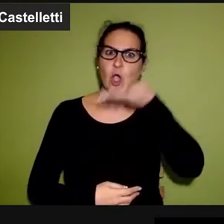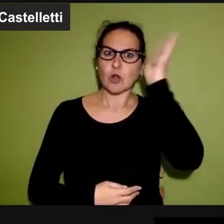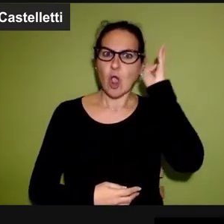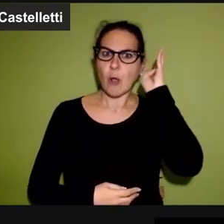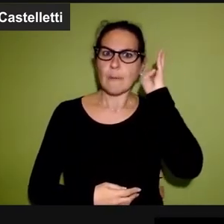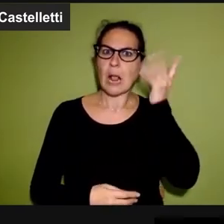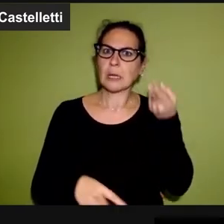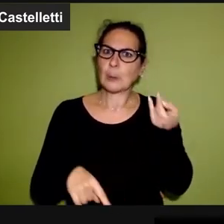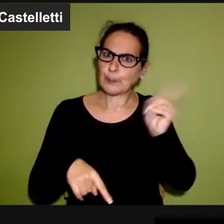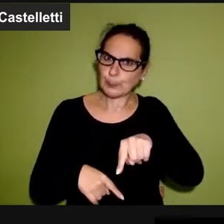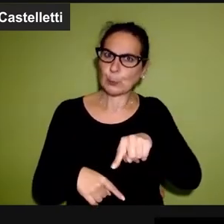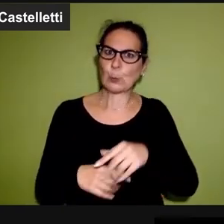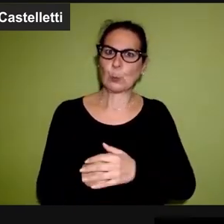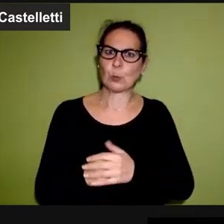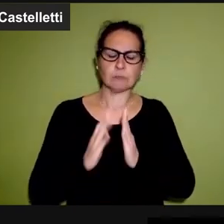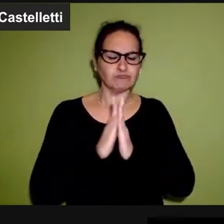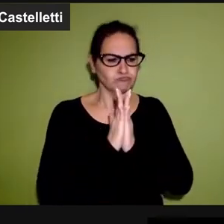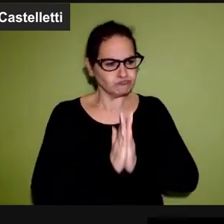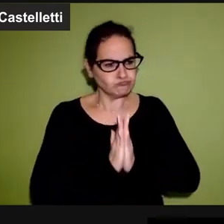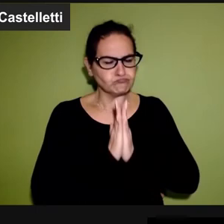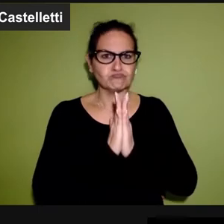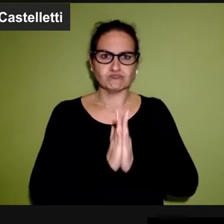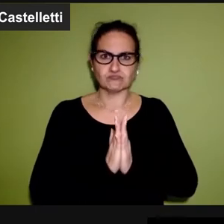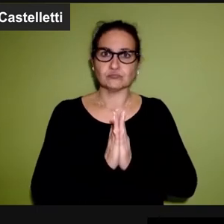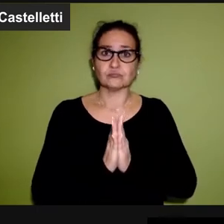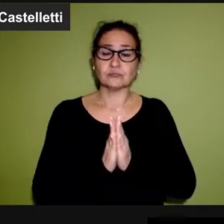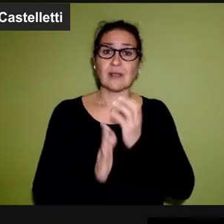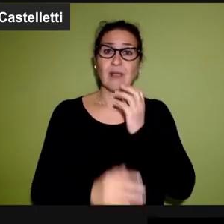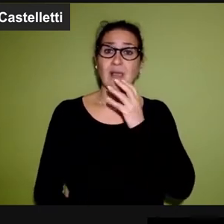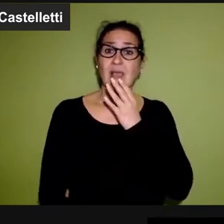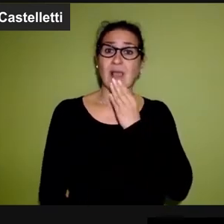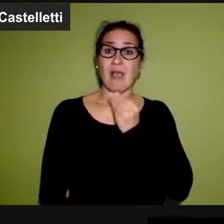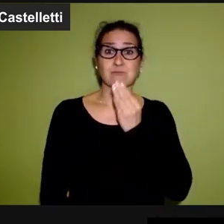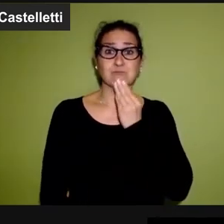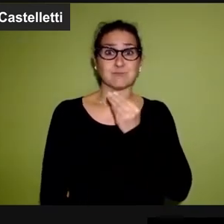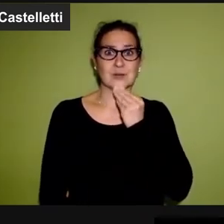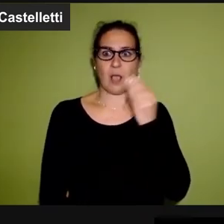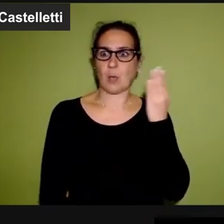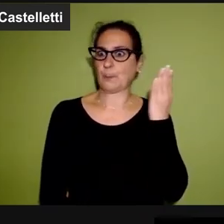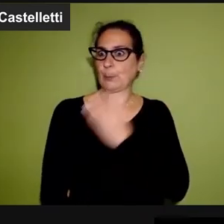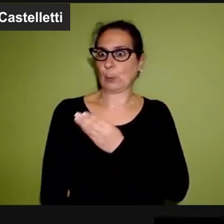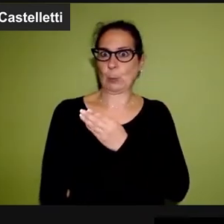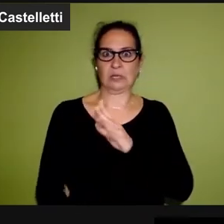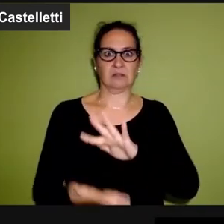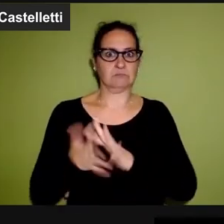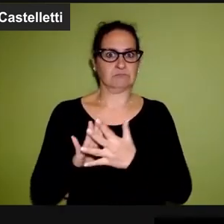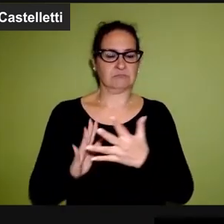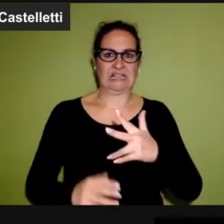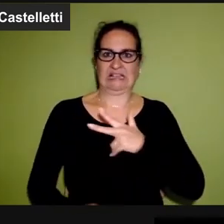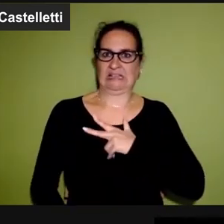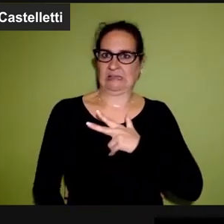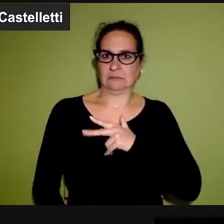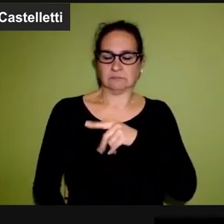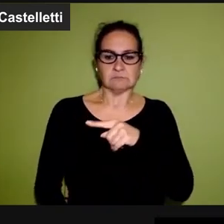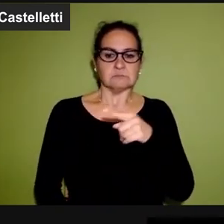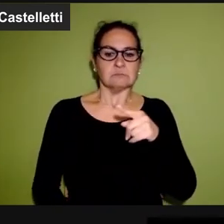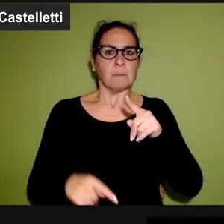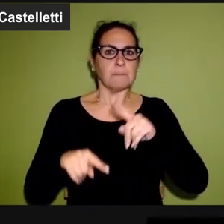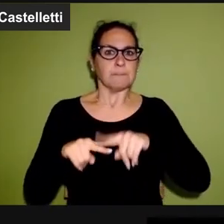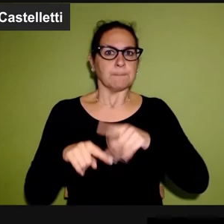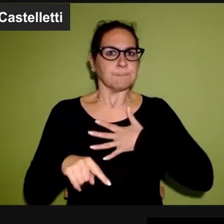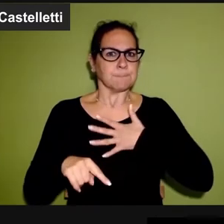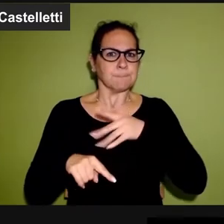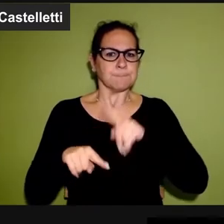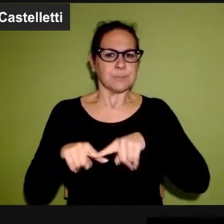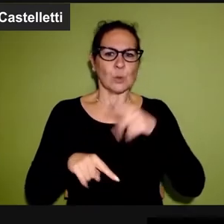suicidio e anche i romani gli hanno dedicato un culto rispettoso. Gli ebrei l'hanno punito come un crimine e il